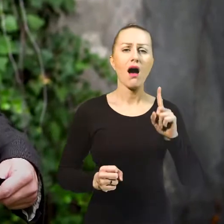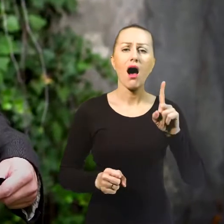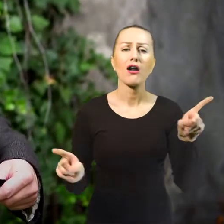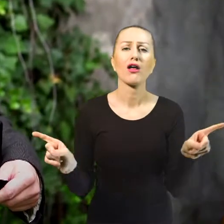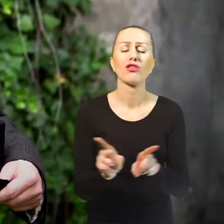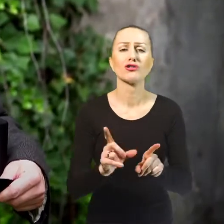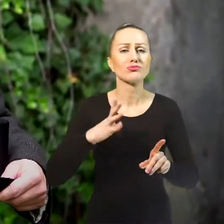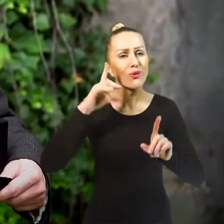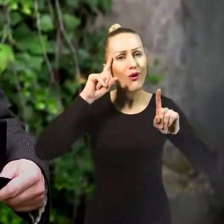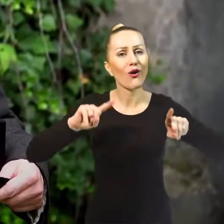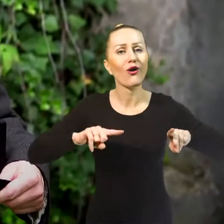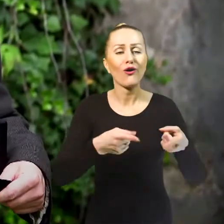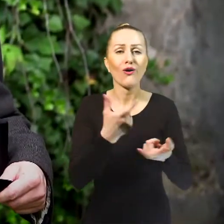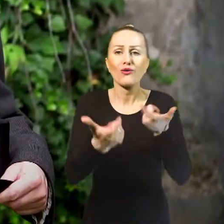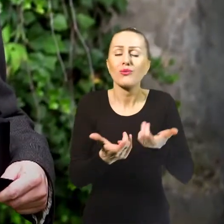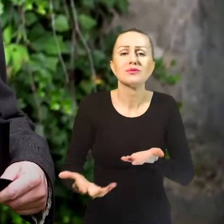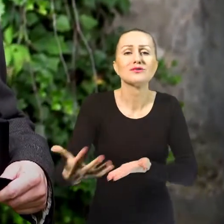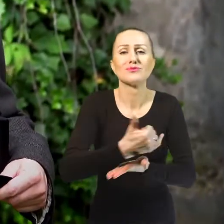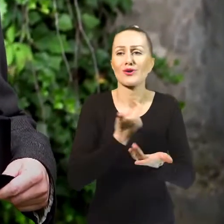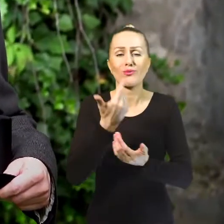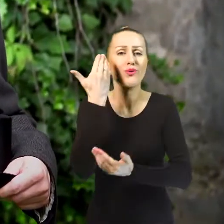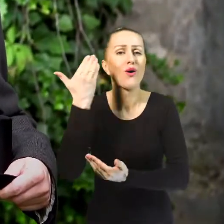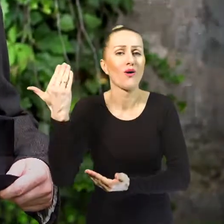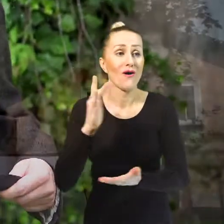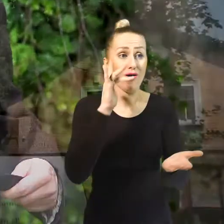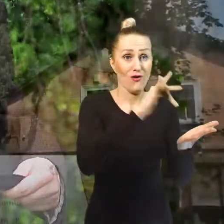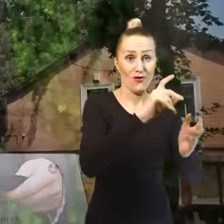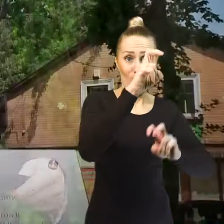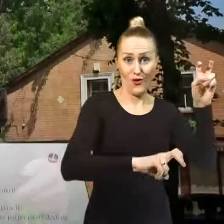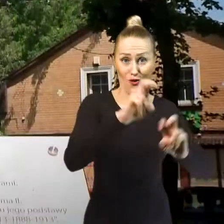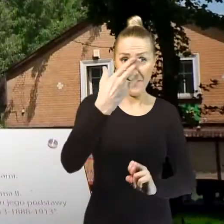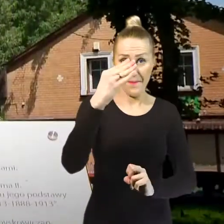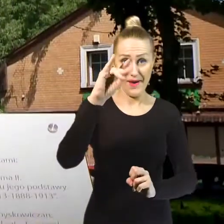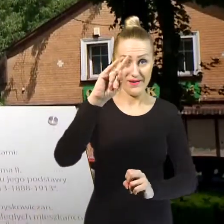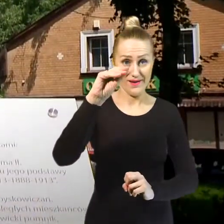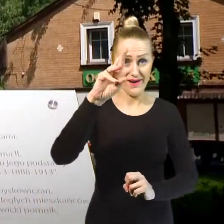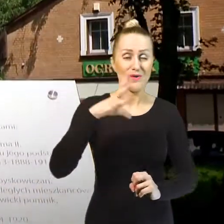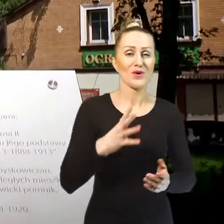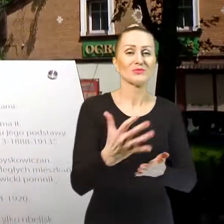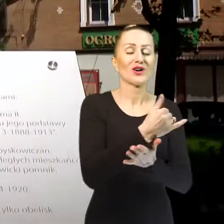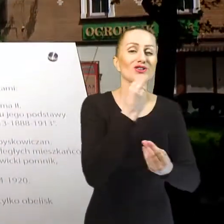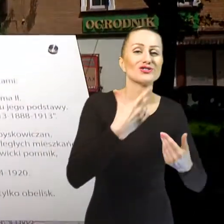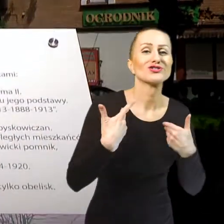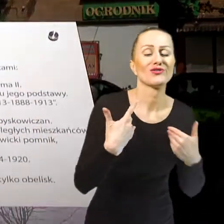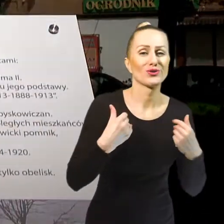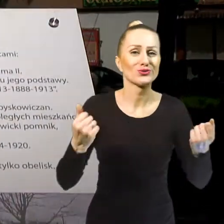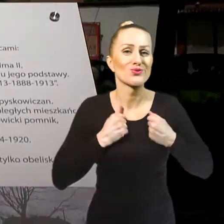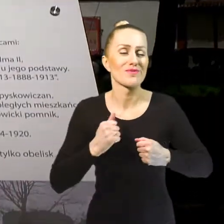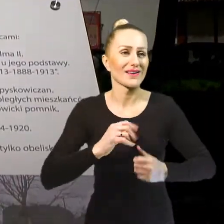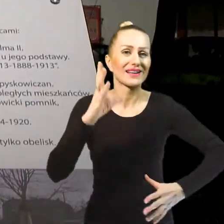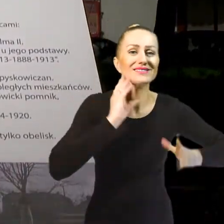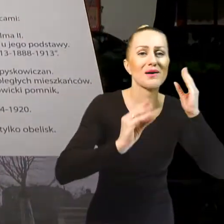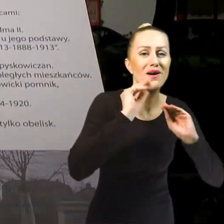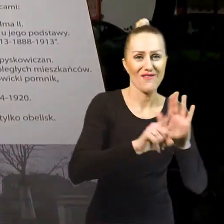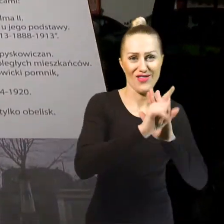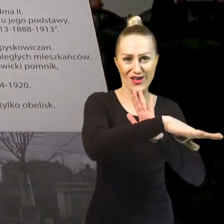Ale równocześnie organizowano akcje dobroczynne. W hotelu Mejer zbierano żywność, ubrania, zabawki dla dzieci.